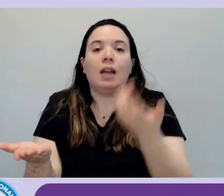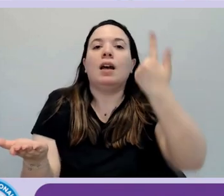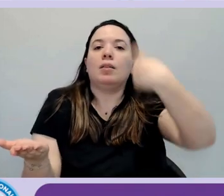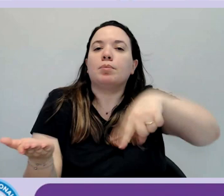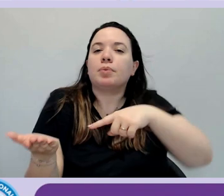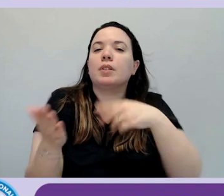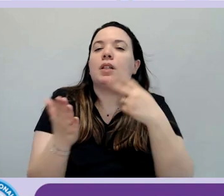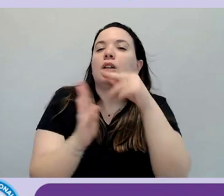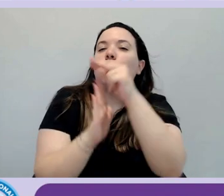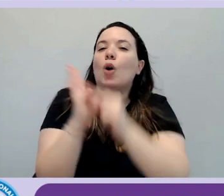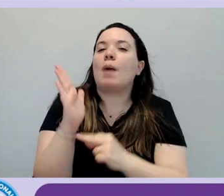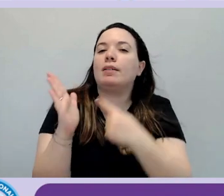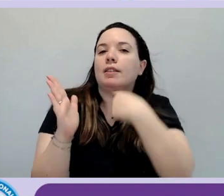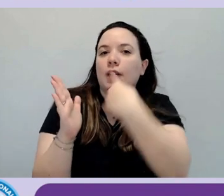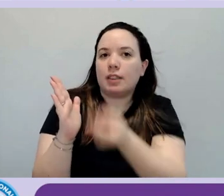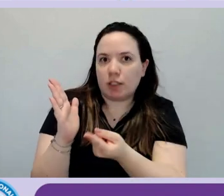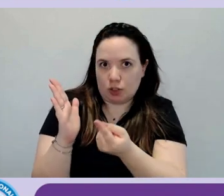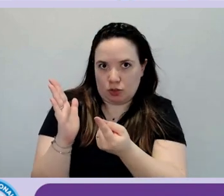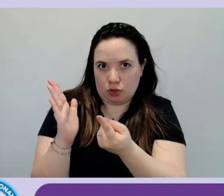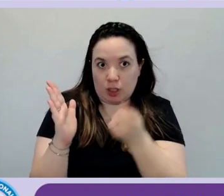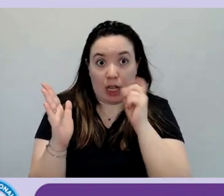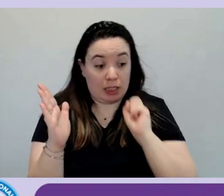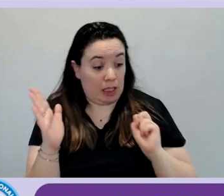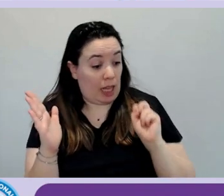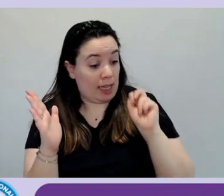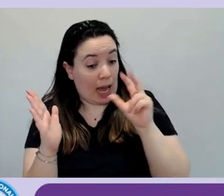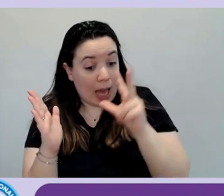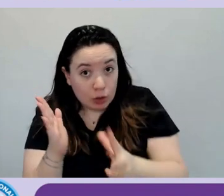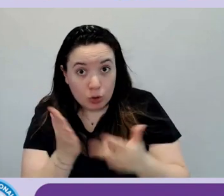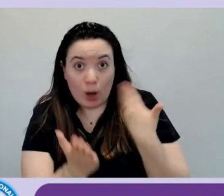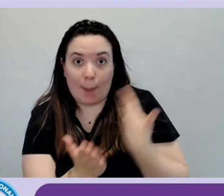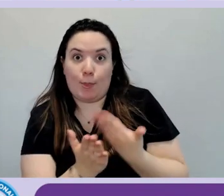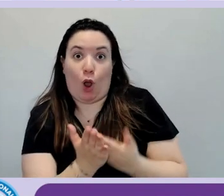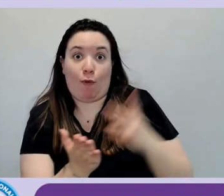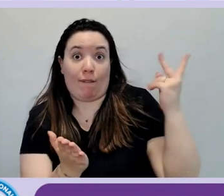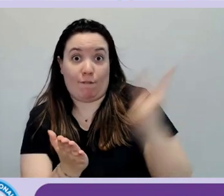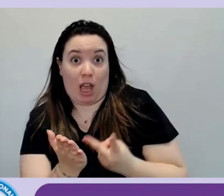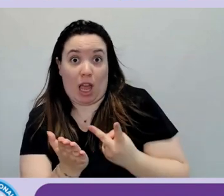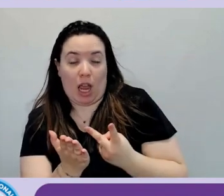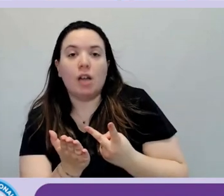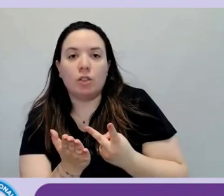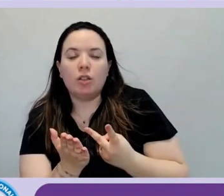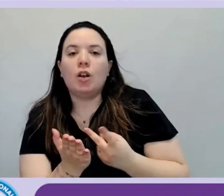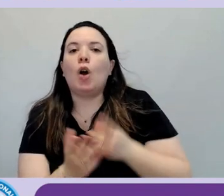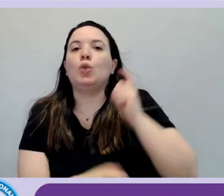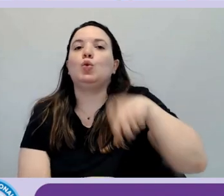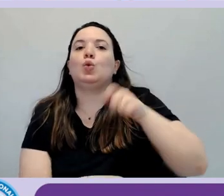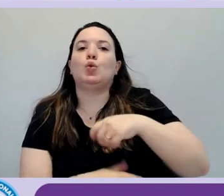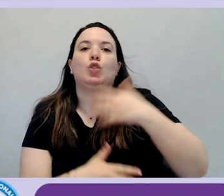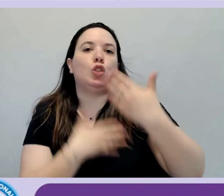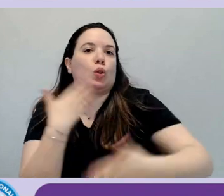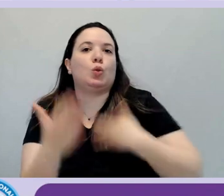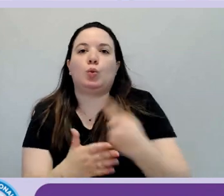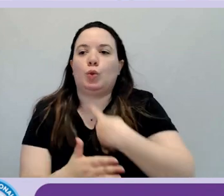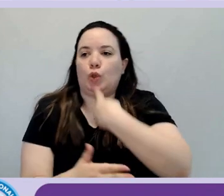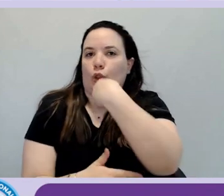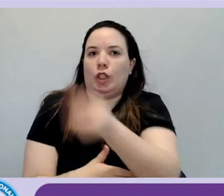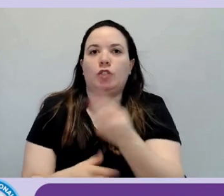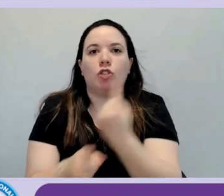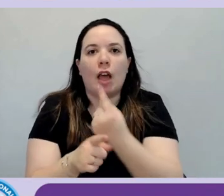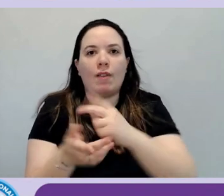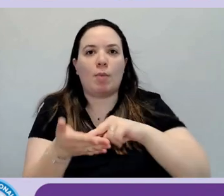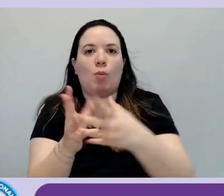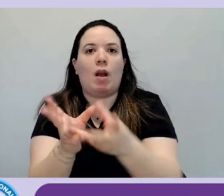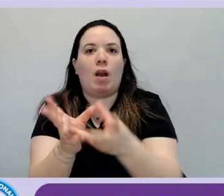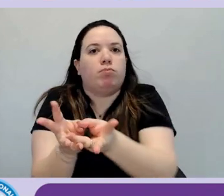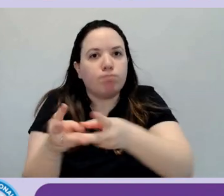accertata la veridicità della segnalazione il giudice ordina la rimozione della problematica e l'indennizzo della persona